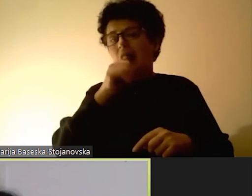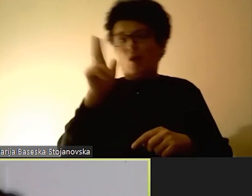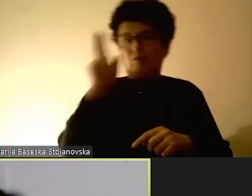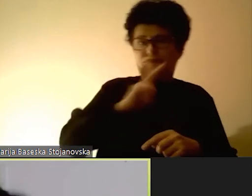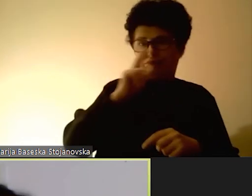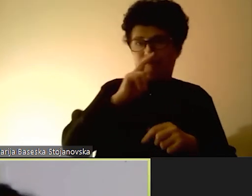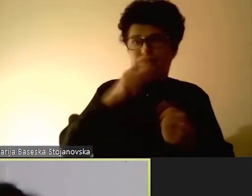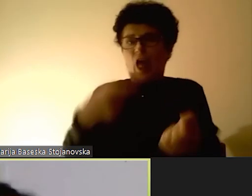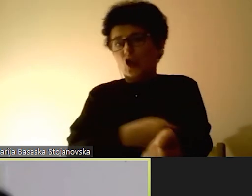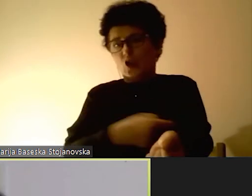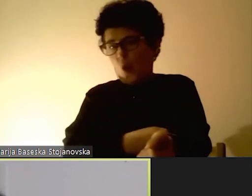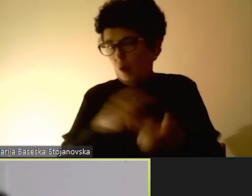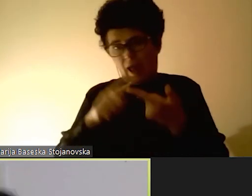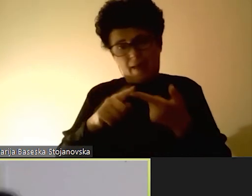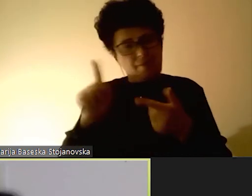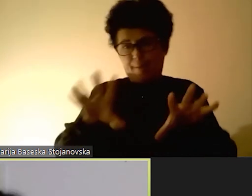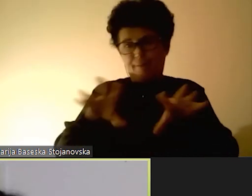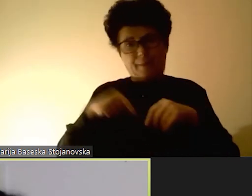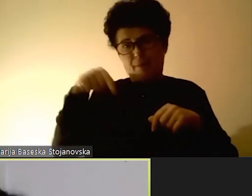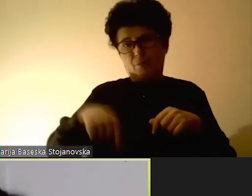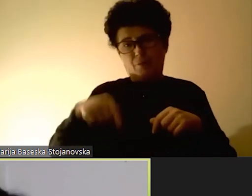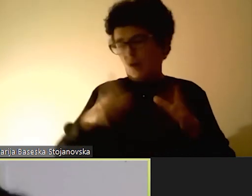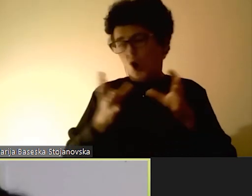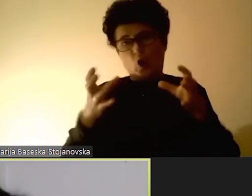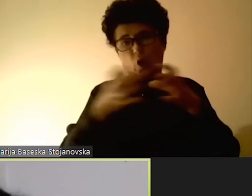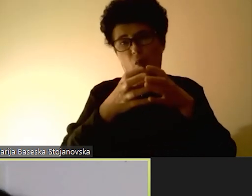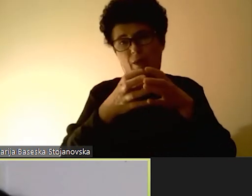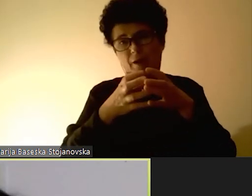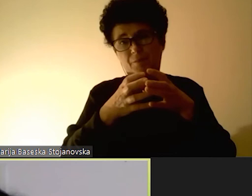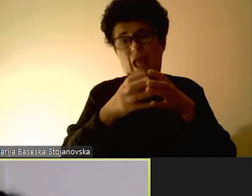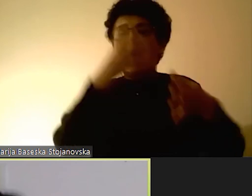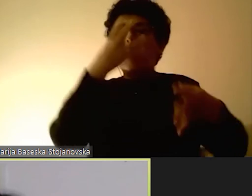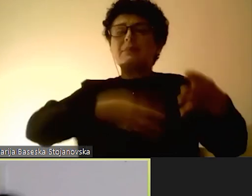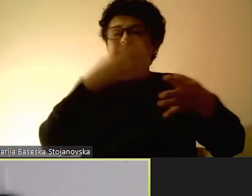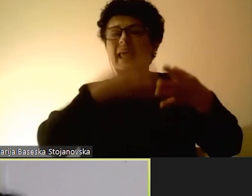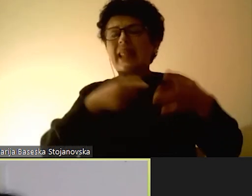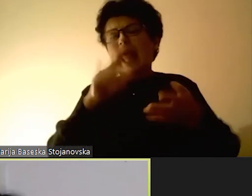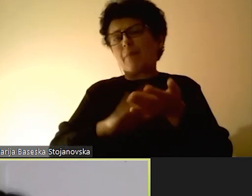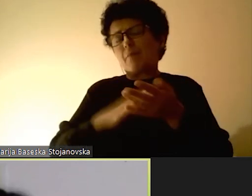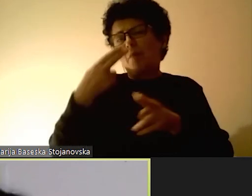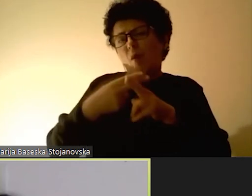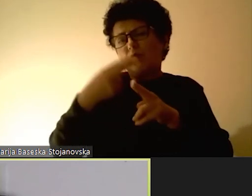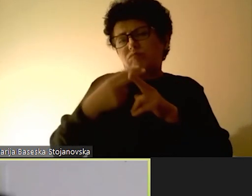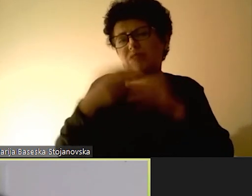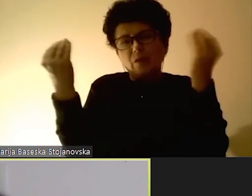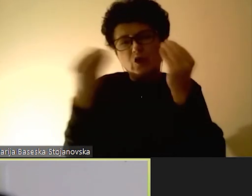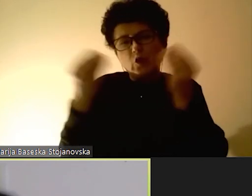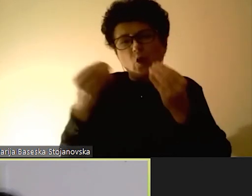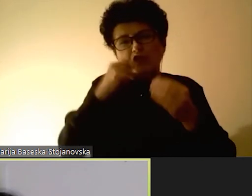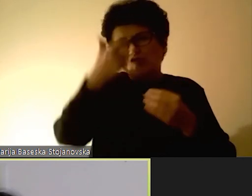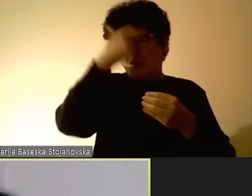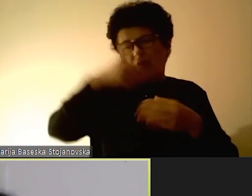користање на психоактивни субстанци и нешто што во психијатријата се нарекува структура на личност,